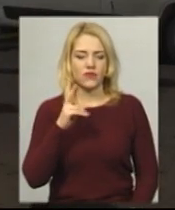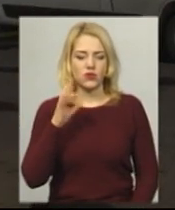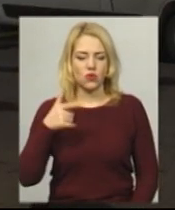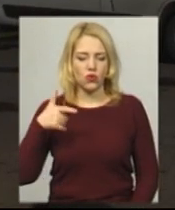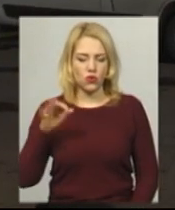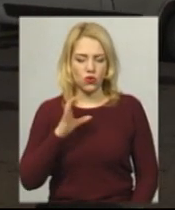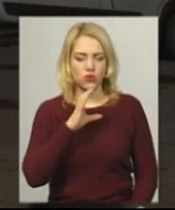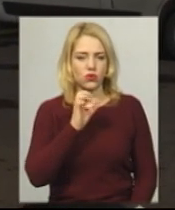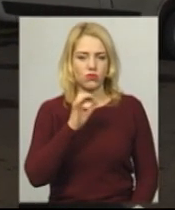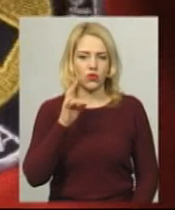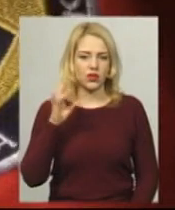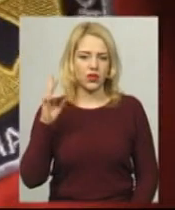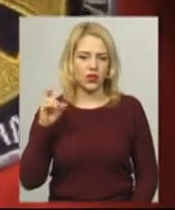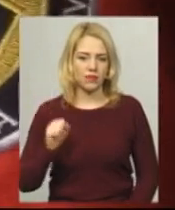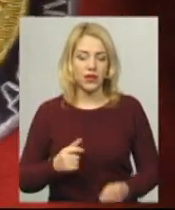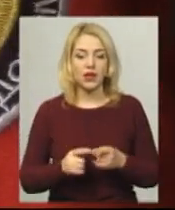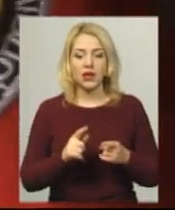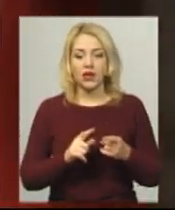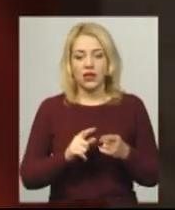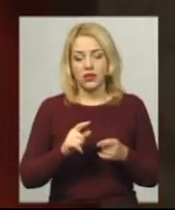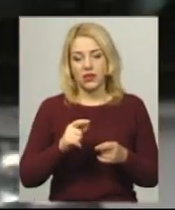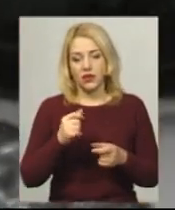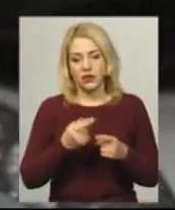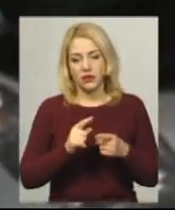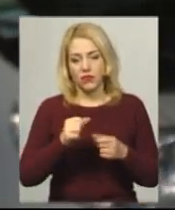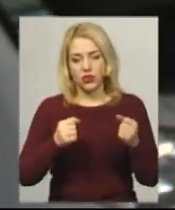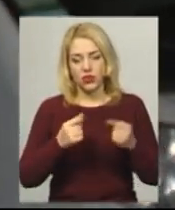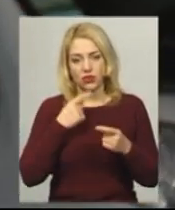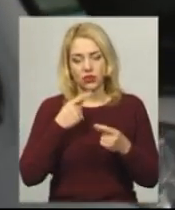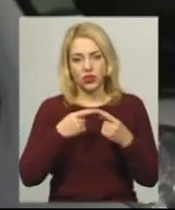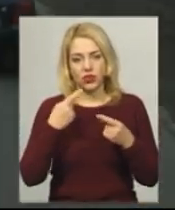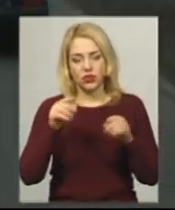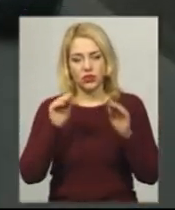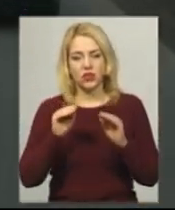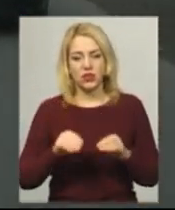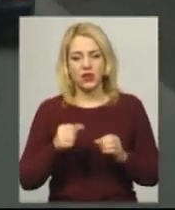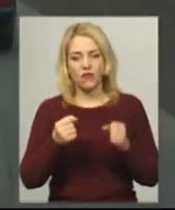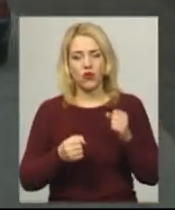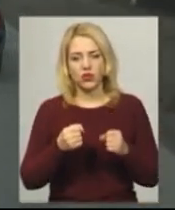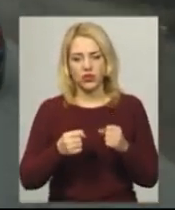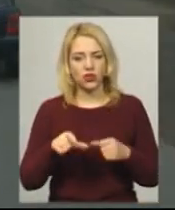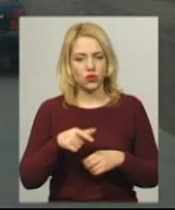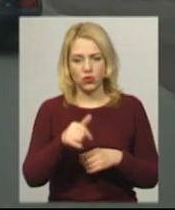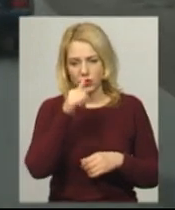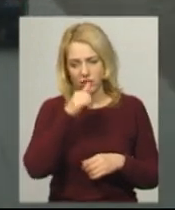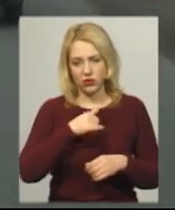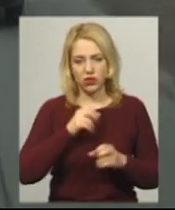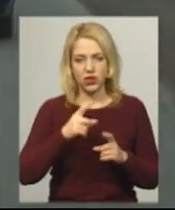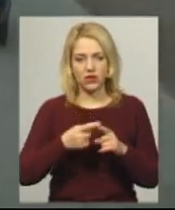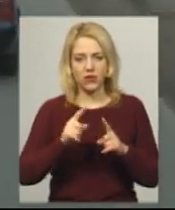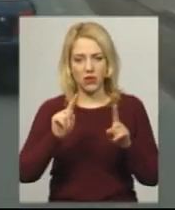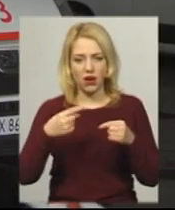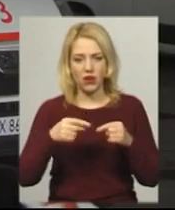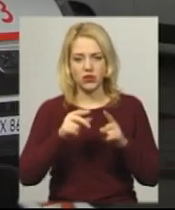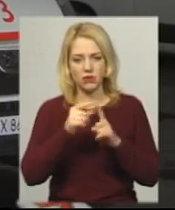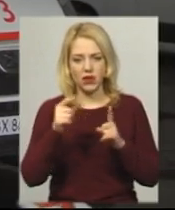Леонід Карнатовський, інженер з безпеки роботи Центру медицини катастроф, наводить іншу статистику. Каже, водії дорогу не дають. Як того вимагають правила